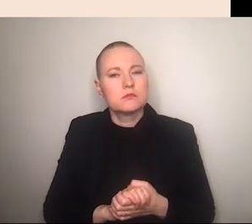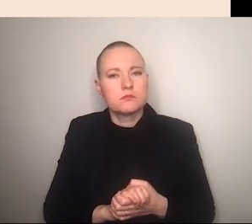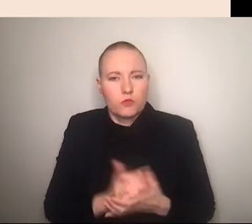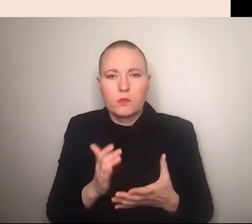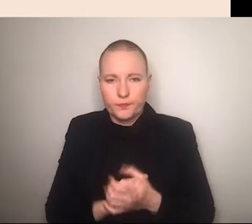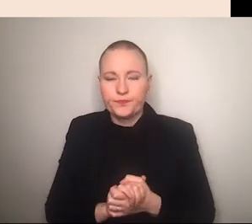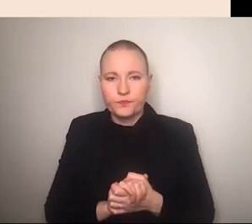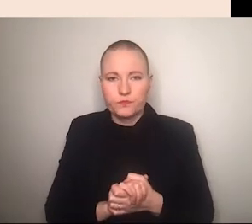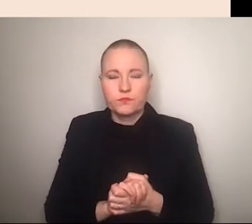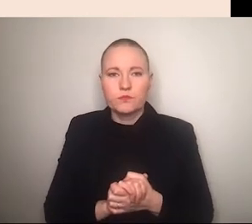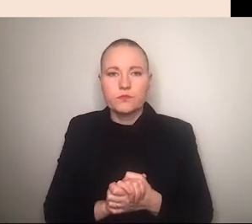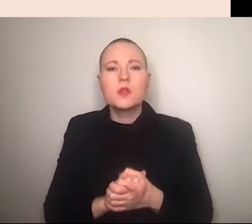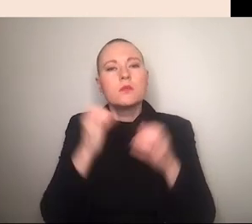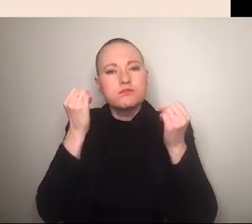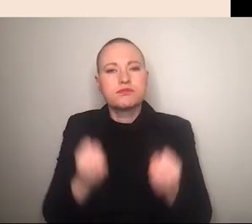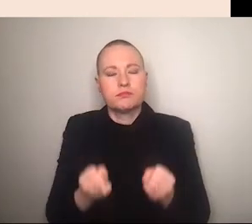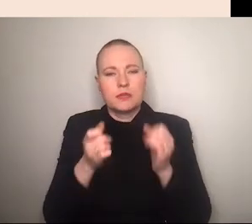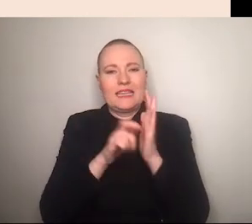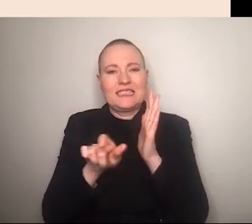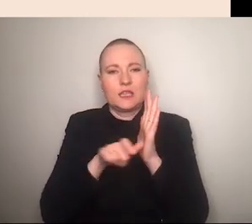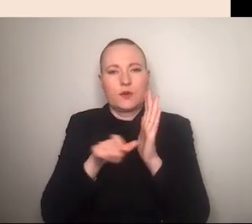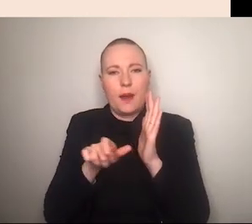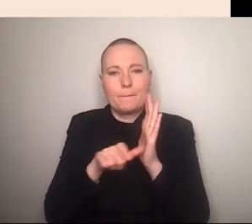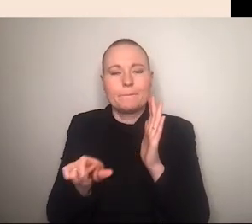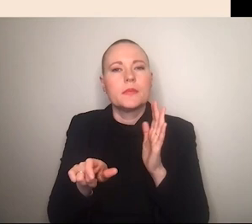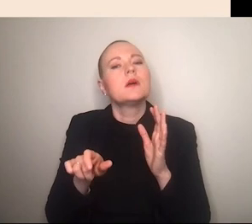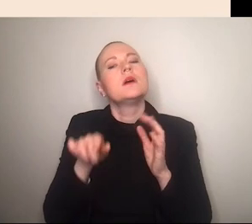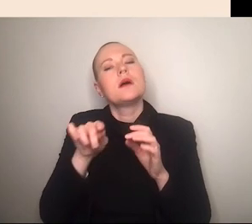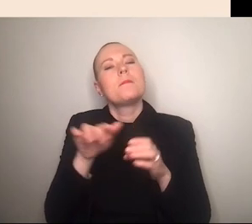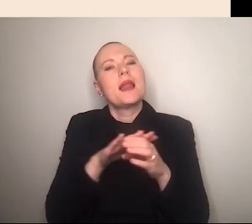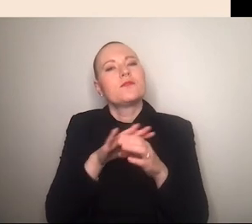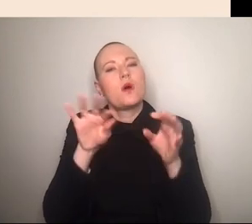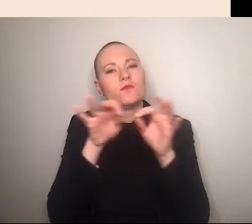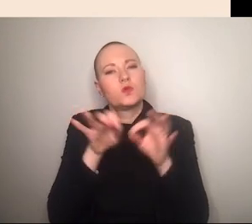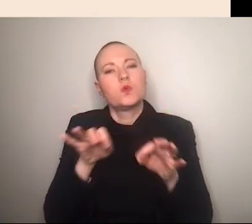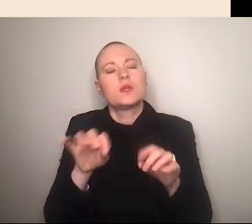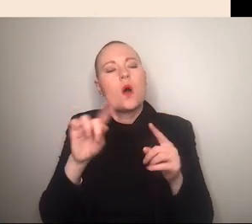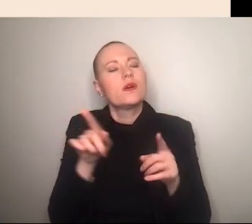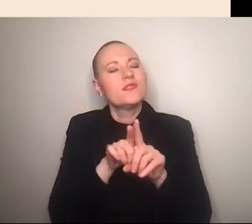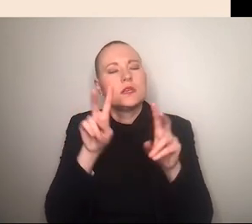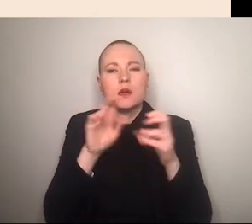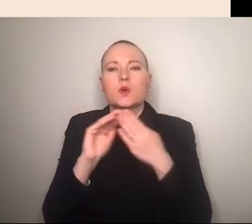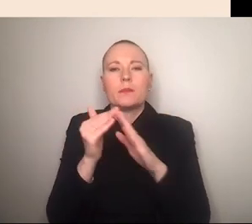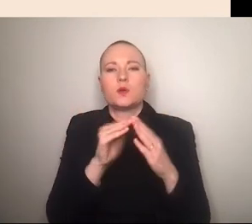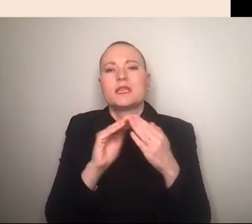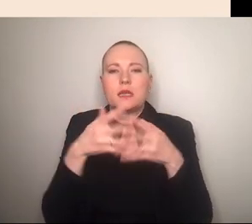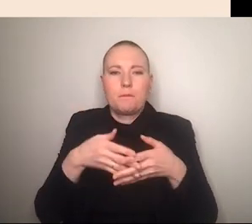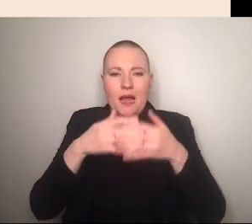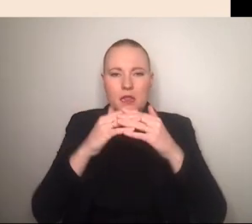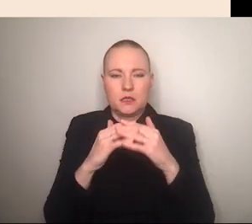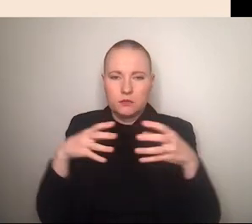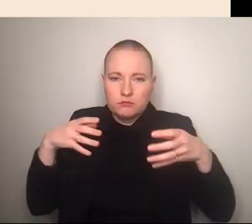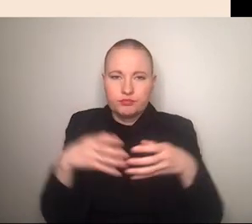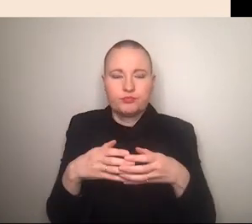genau also vor allen dingen auf instagram ist eben durch die funktion der plattform aus und community building effekt weil eben